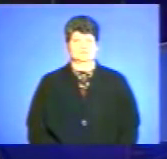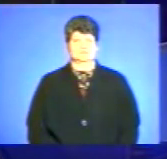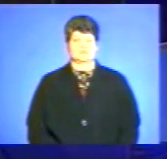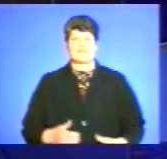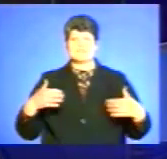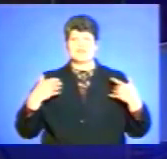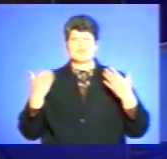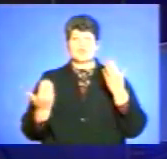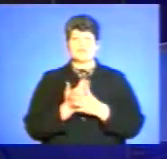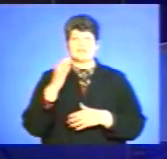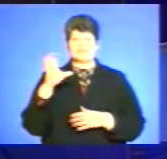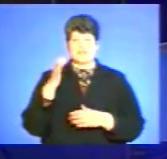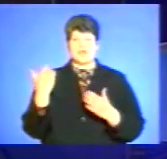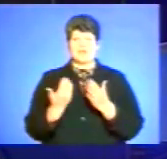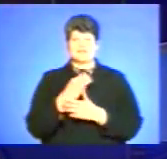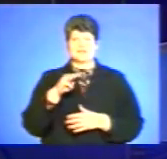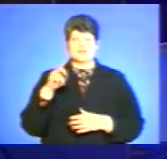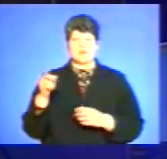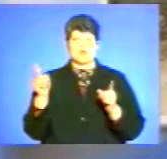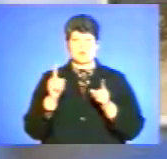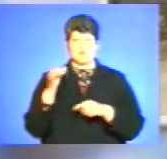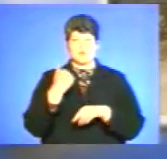Вітаю новини серед ось ТТБ, коротко про головне.